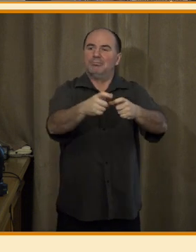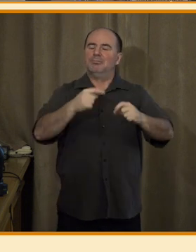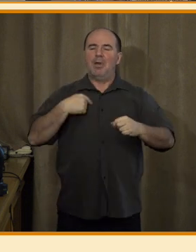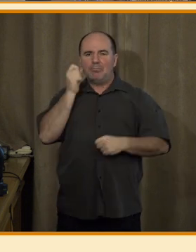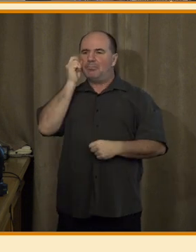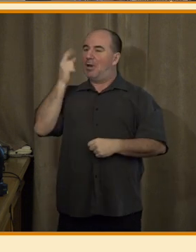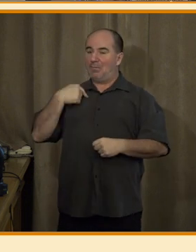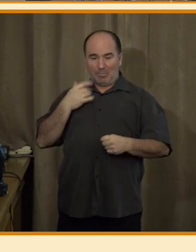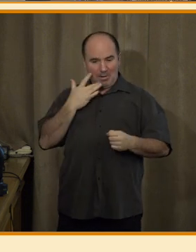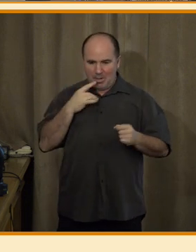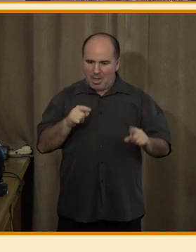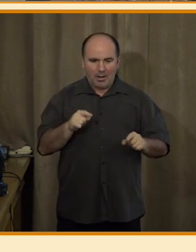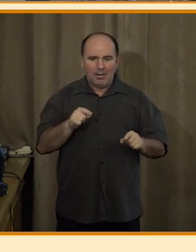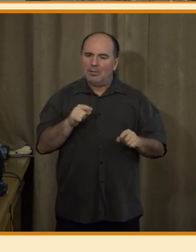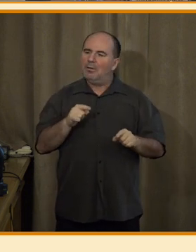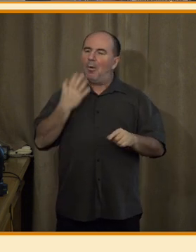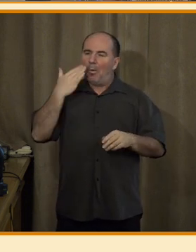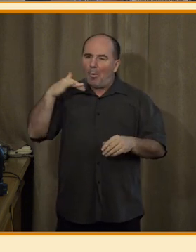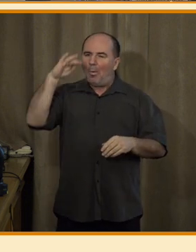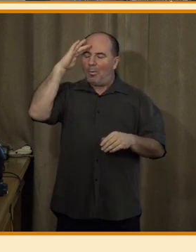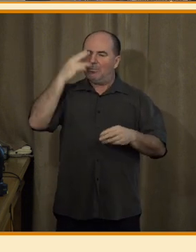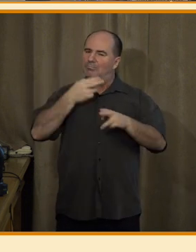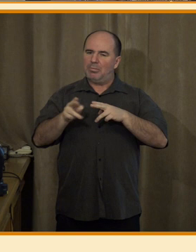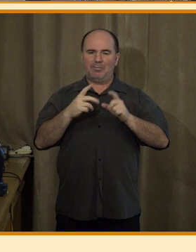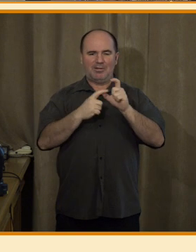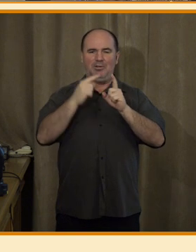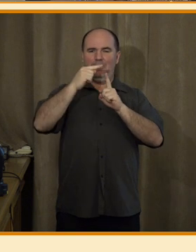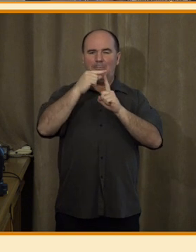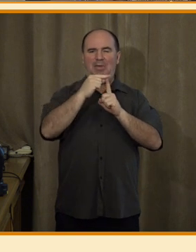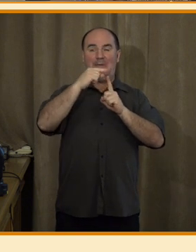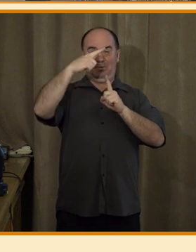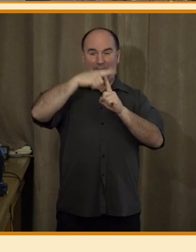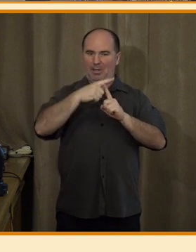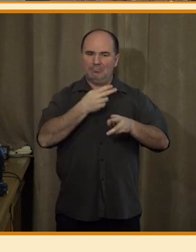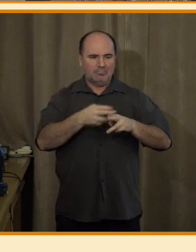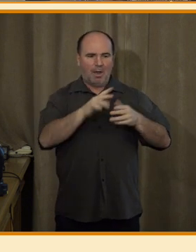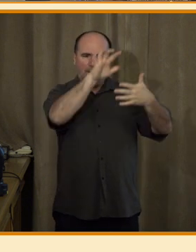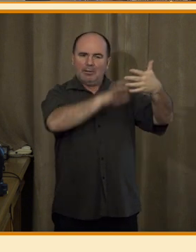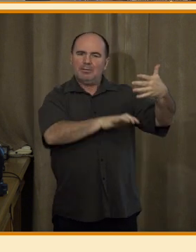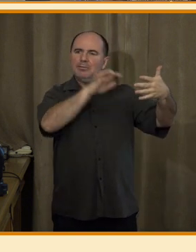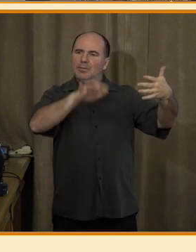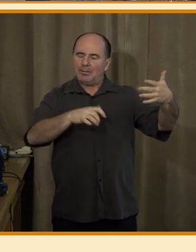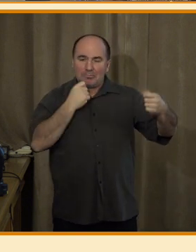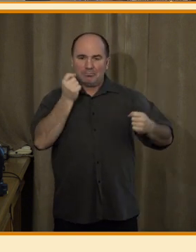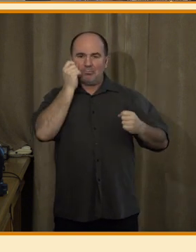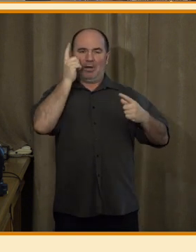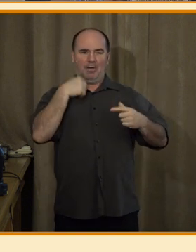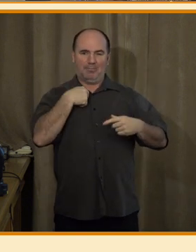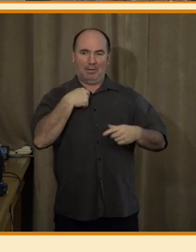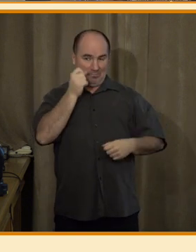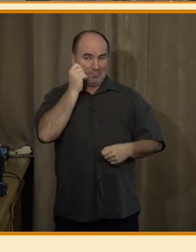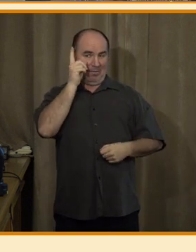se jeví ty výstupy chatu GPT. Důležité je tam to sloveso jeví.